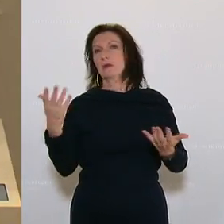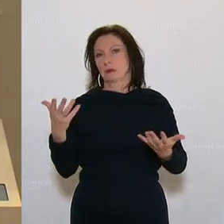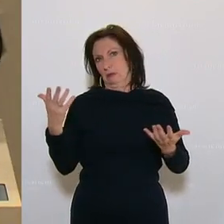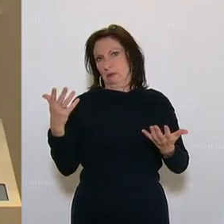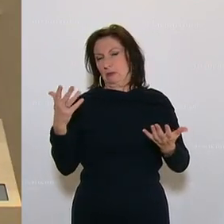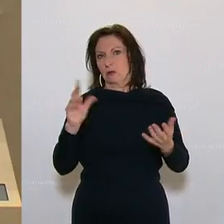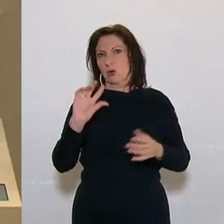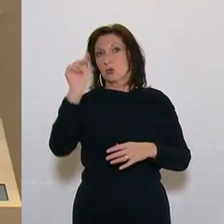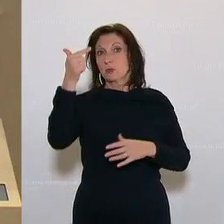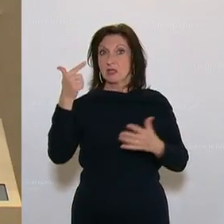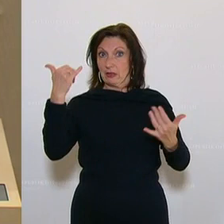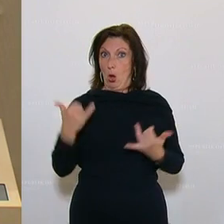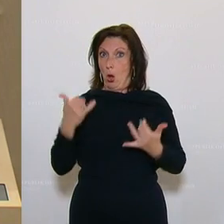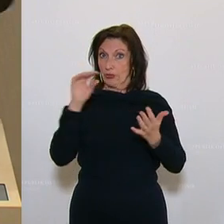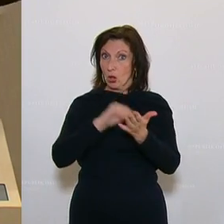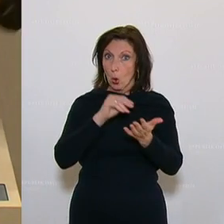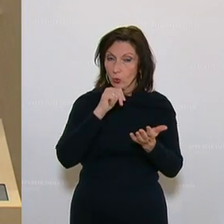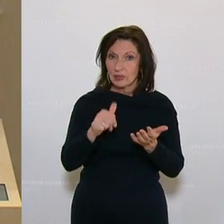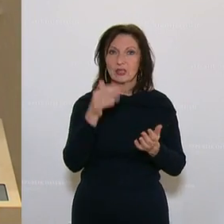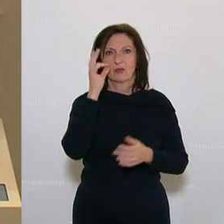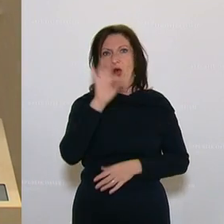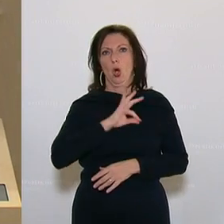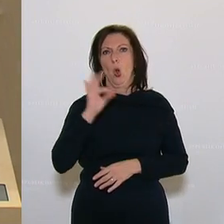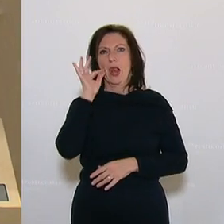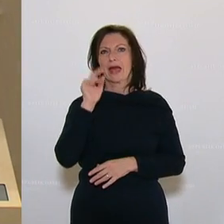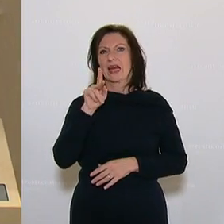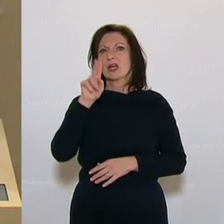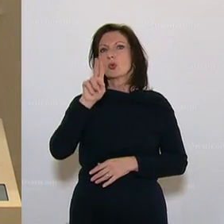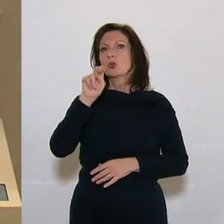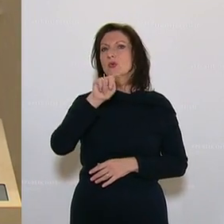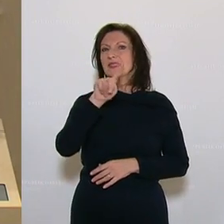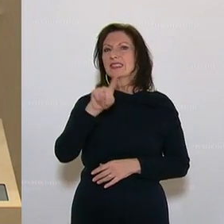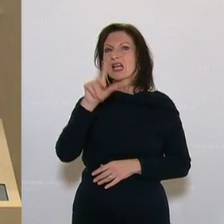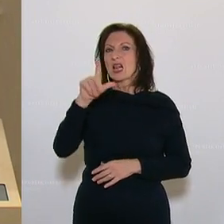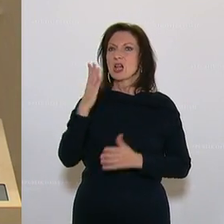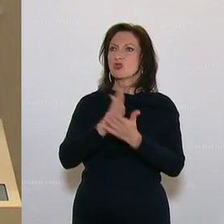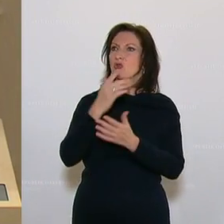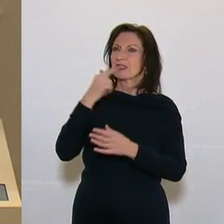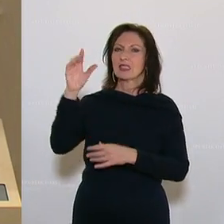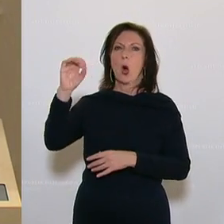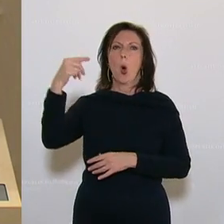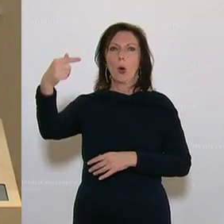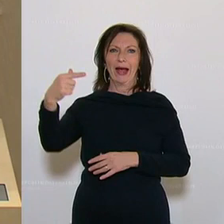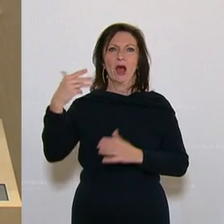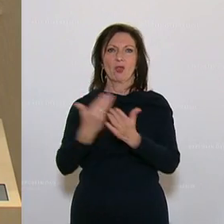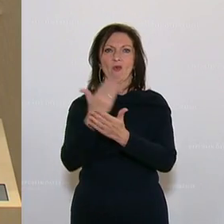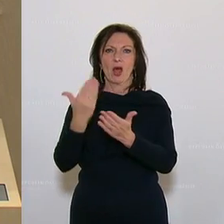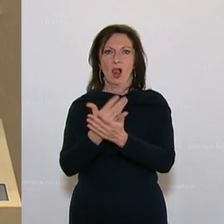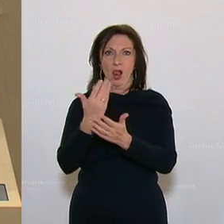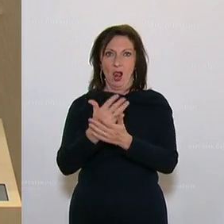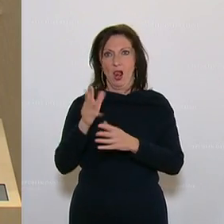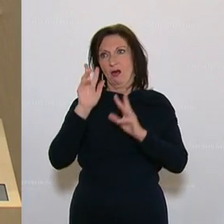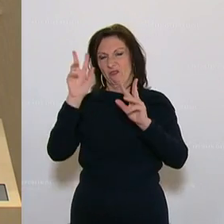Zum Zweiten, heute noch nicht auf der Agenda. Frau Kollegin Kunzl hat es angesprochen, Sie bringen eine UG-Novelle auf den Weg, die wirklich